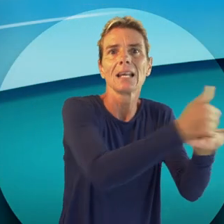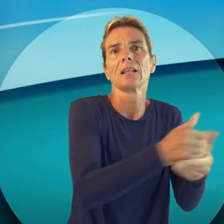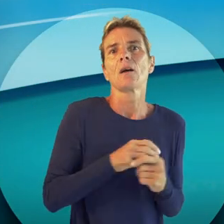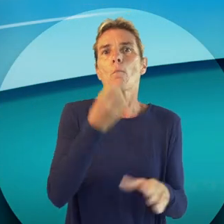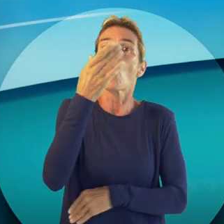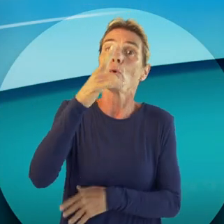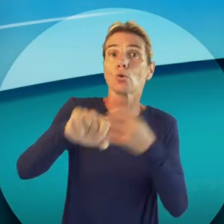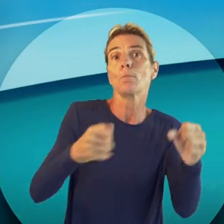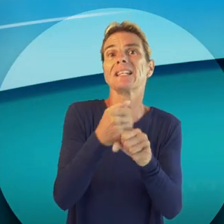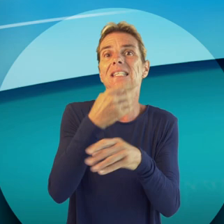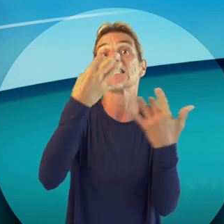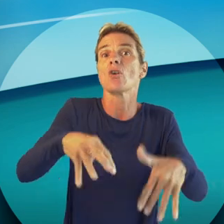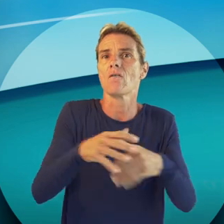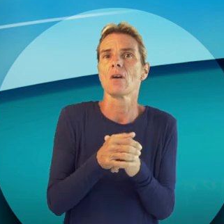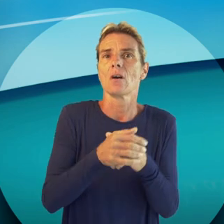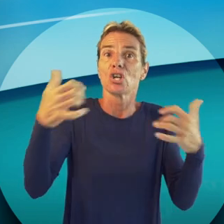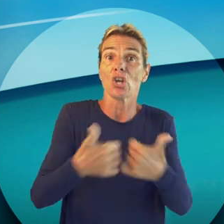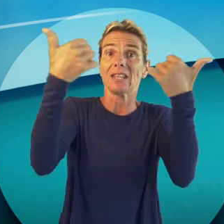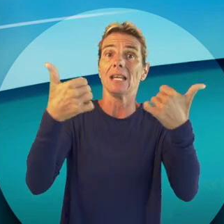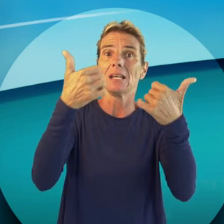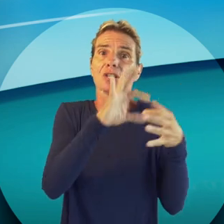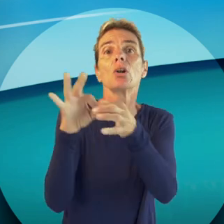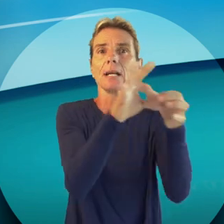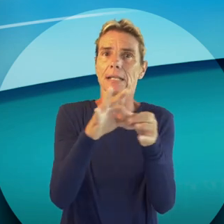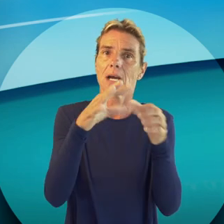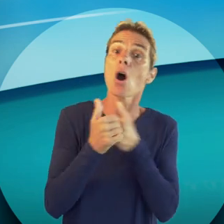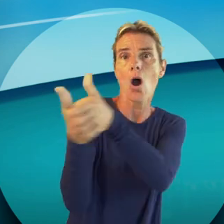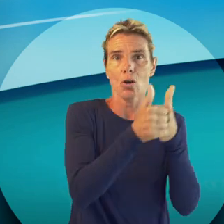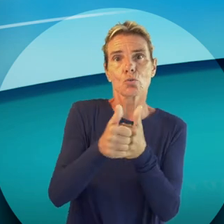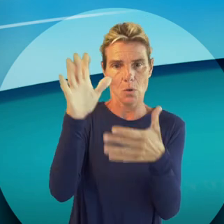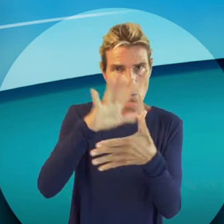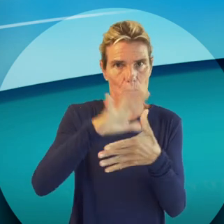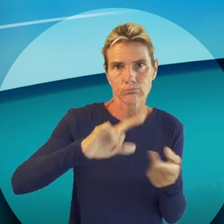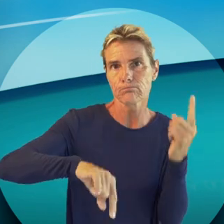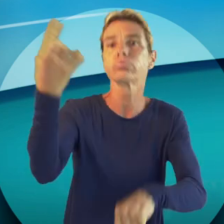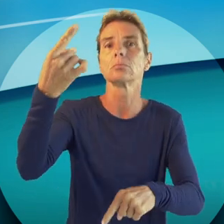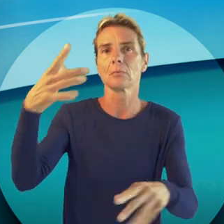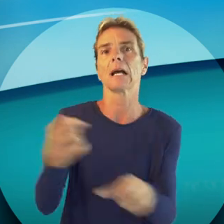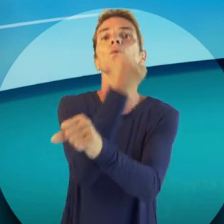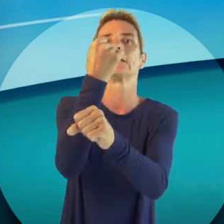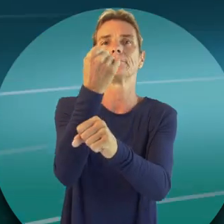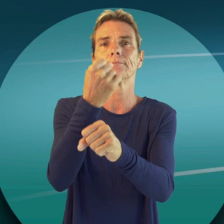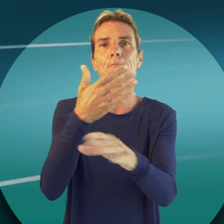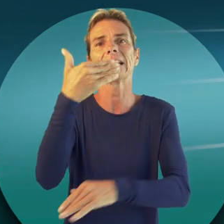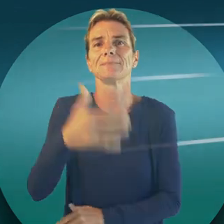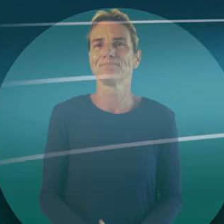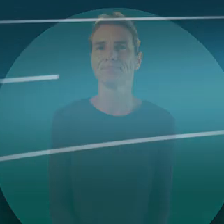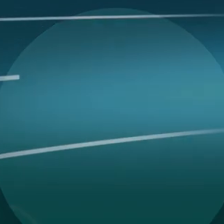Bon 2019. Santé, solidarité. Ensemble, nous pouvez déplacer la Guadeloupe. Merci.